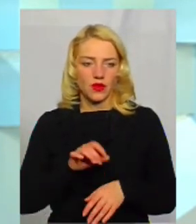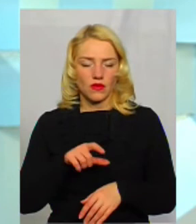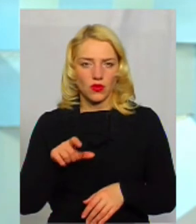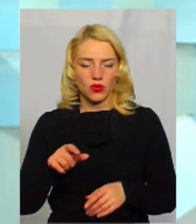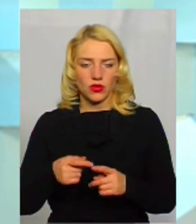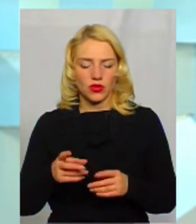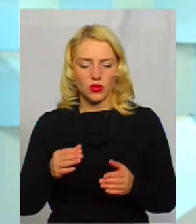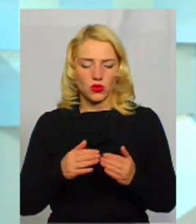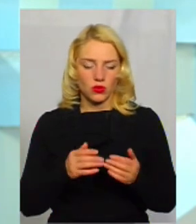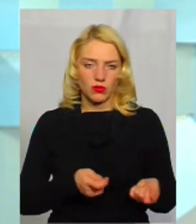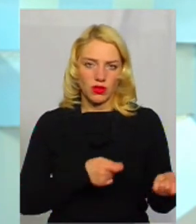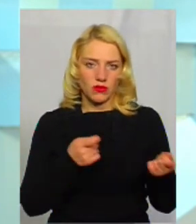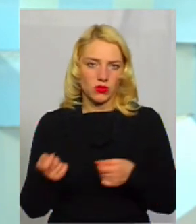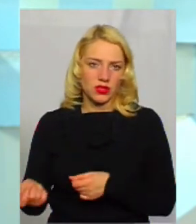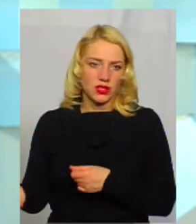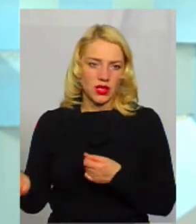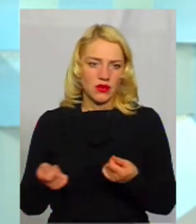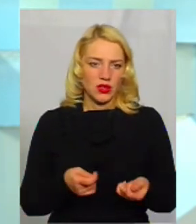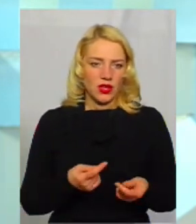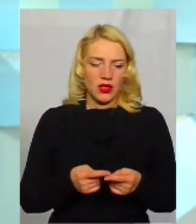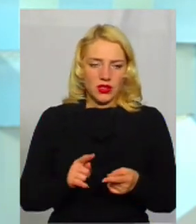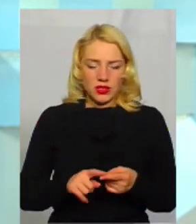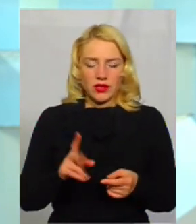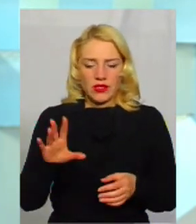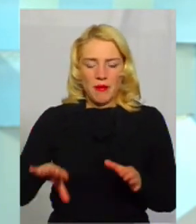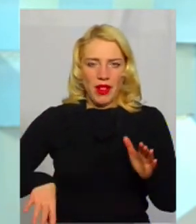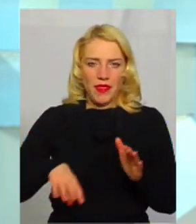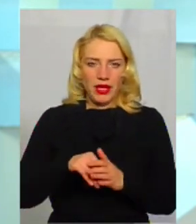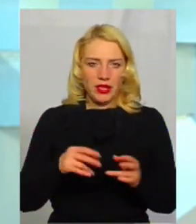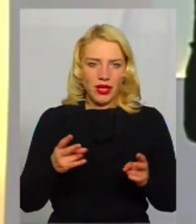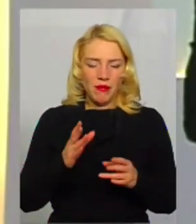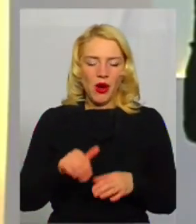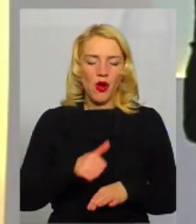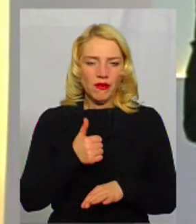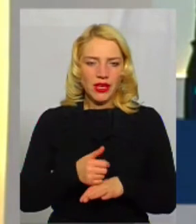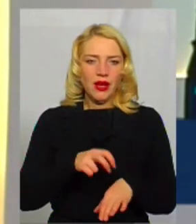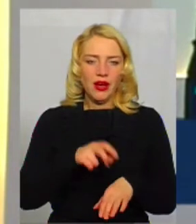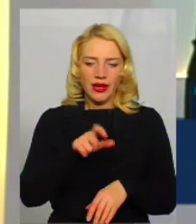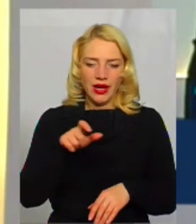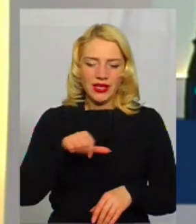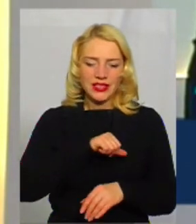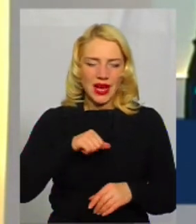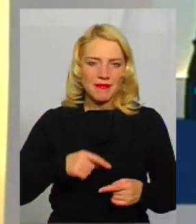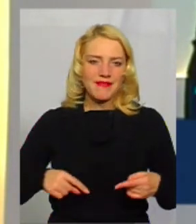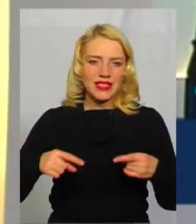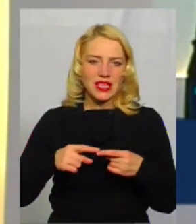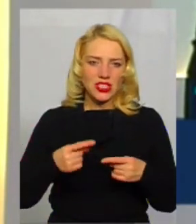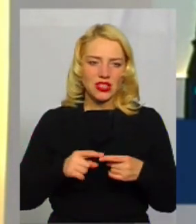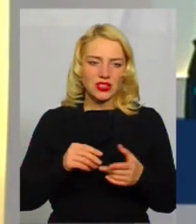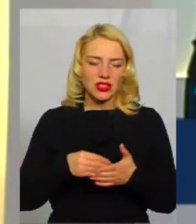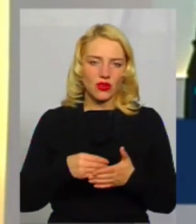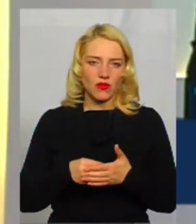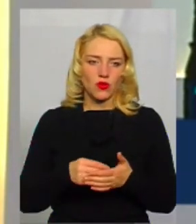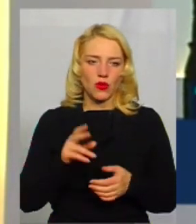на додому відвозити, можна привозити, але за це придеться платити. Тобто головні лікарі, вони самі визначають цінову